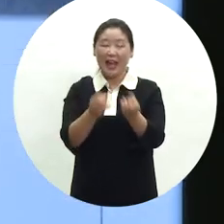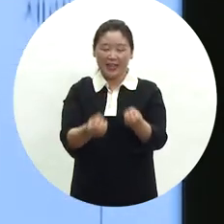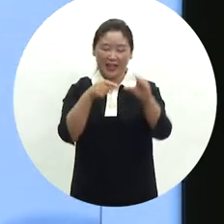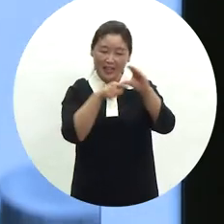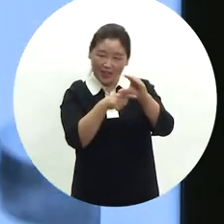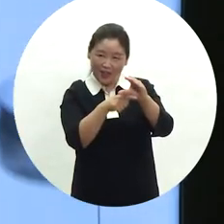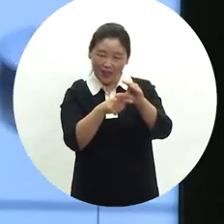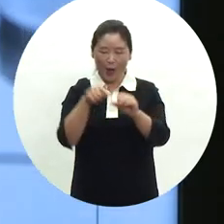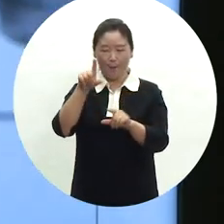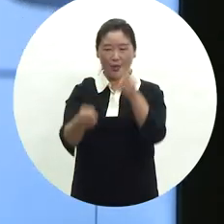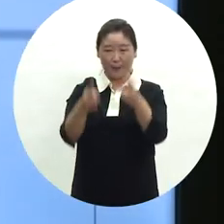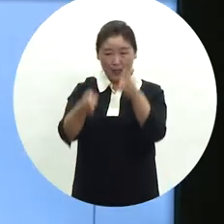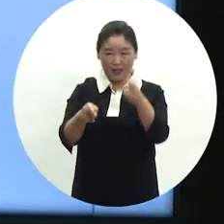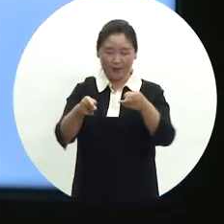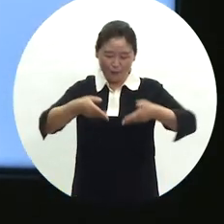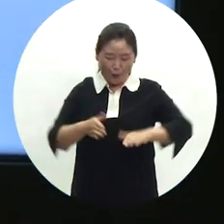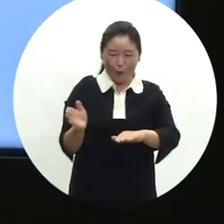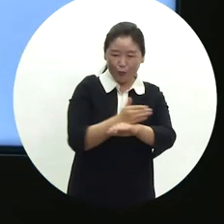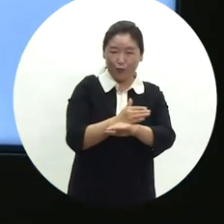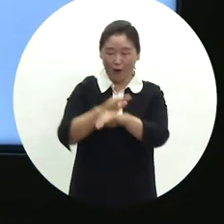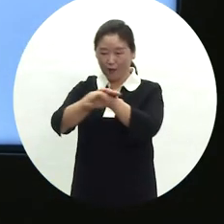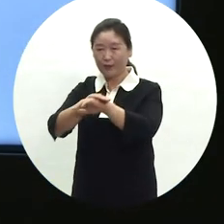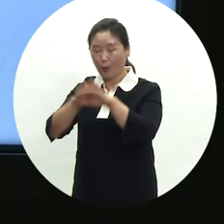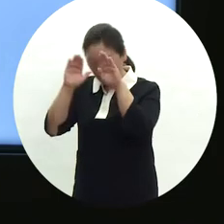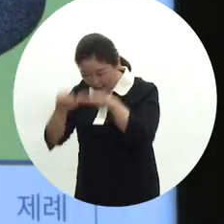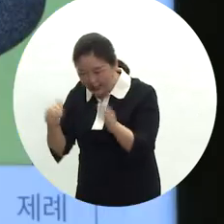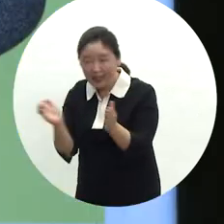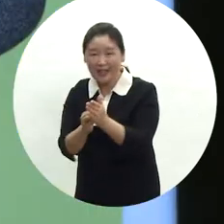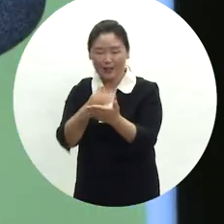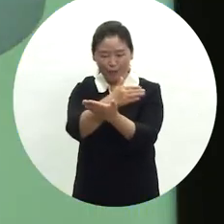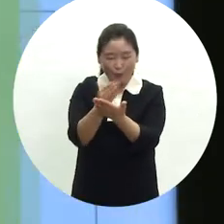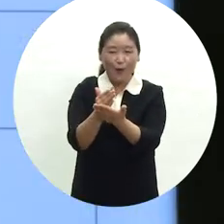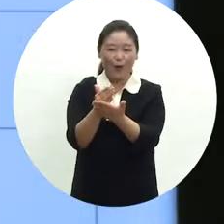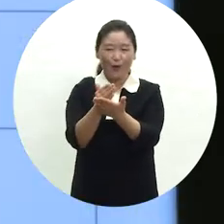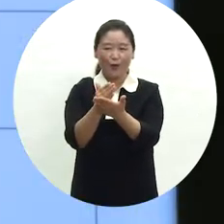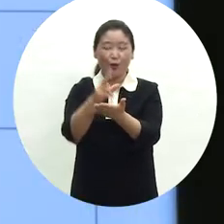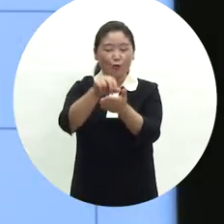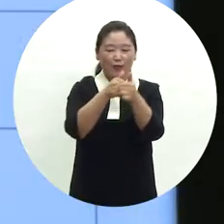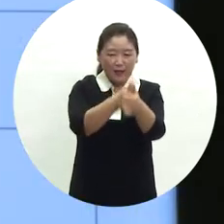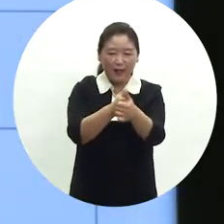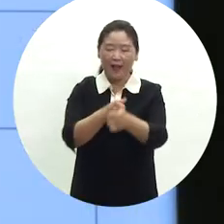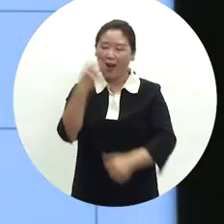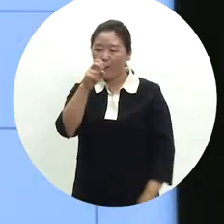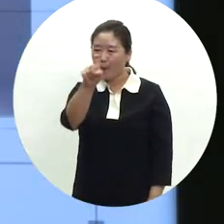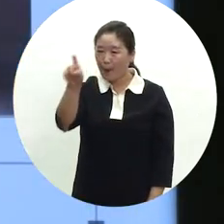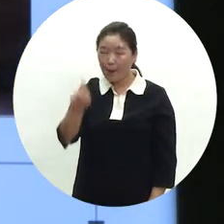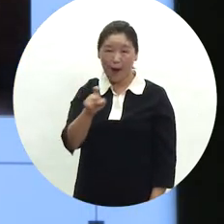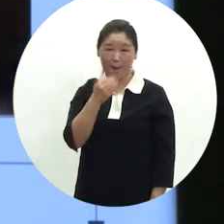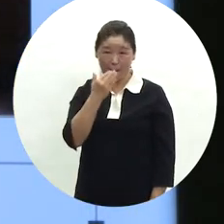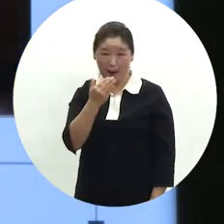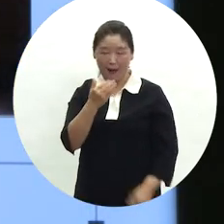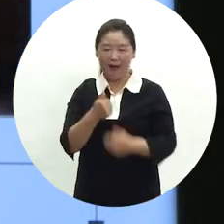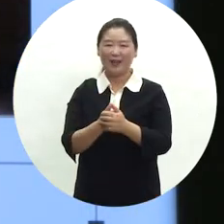편집하여 출생부터 재래까지 부별 주제 내에 검색 공간을 배치하여 전시품에